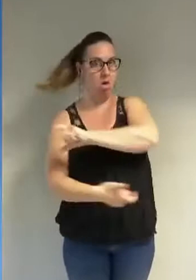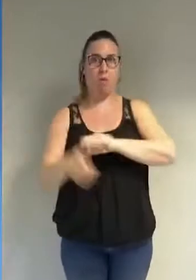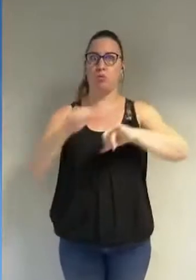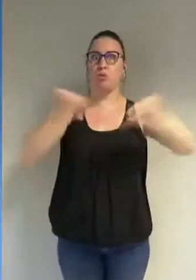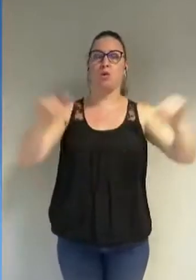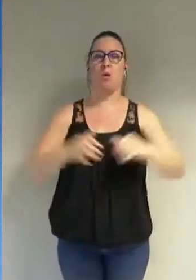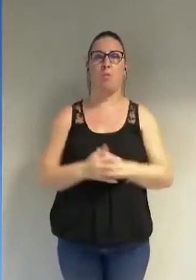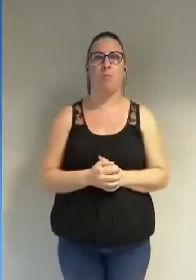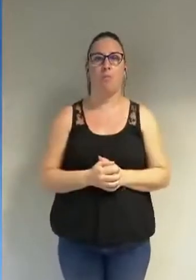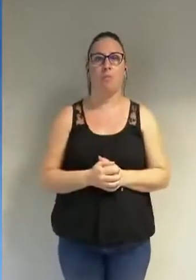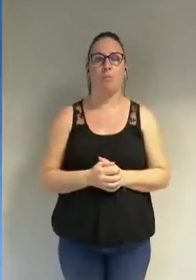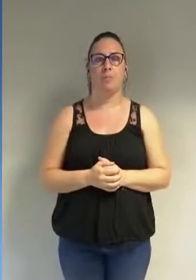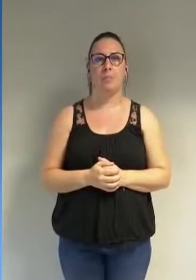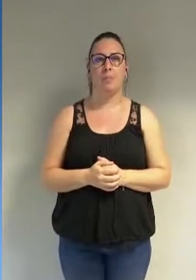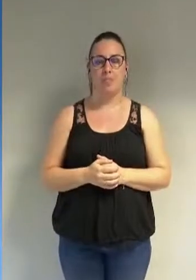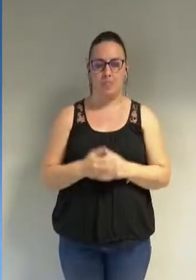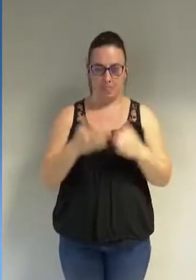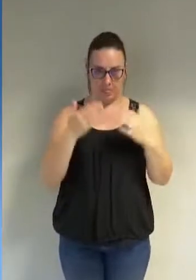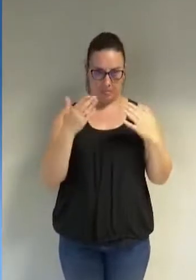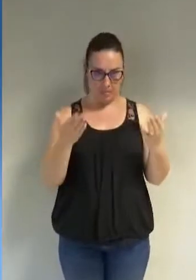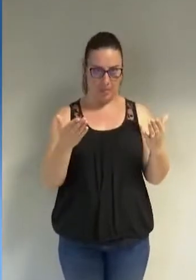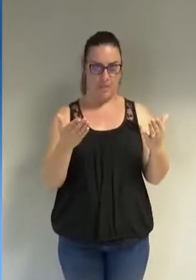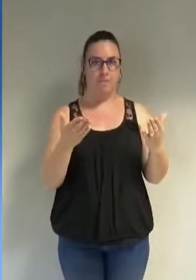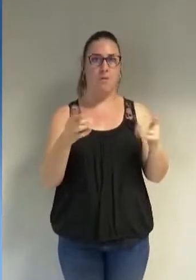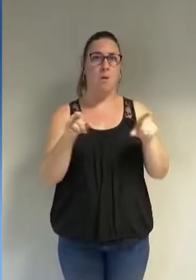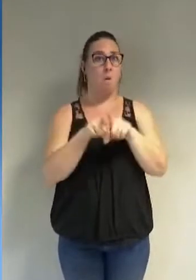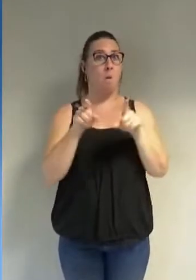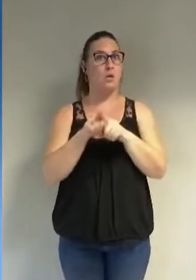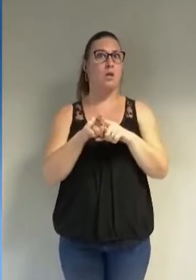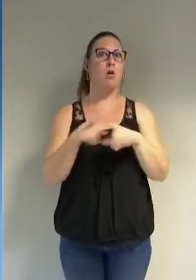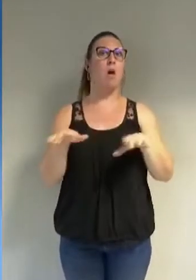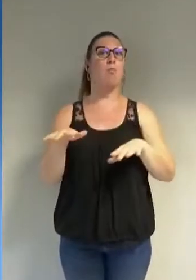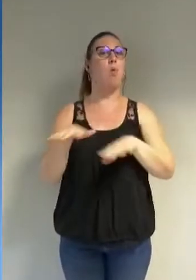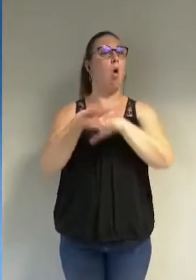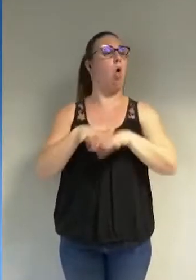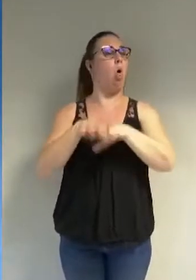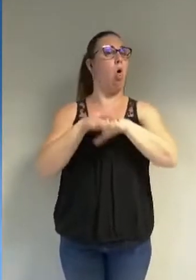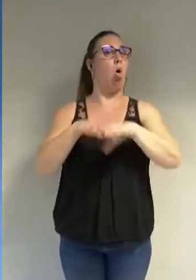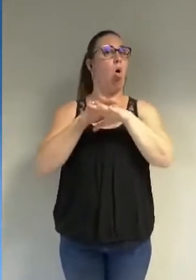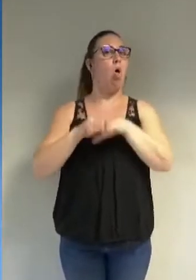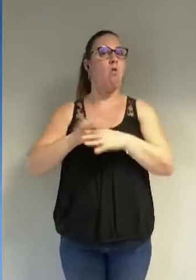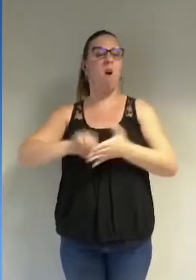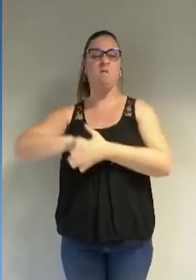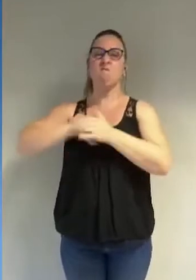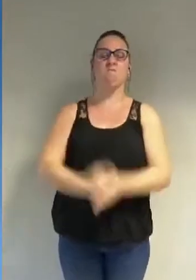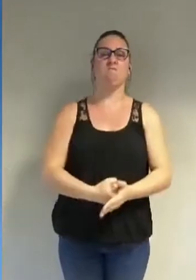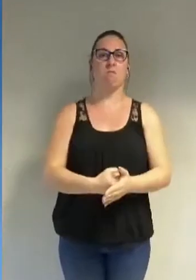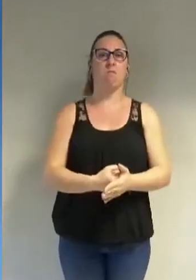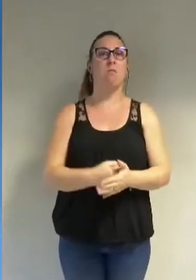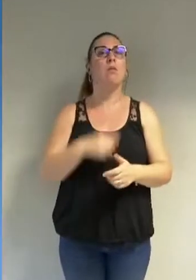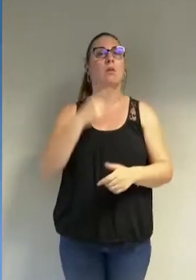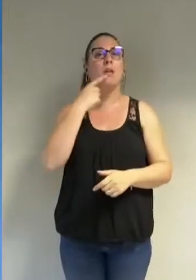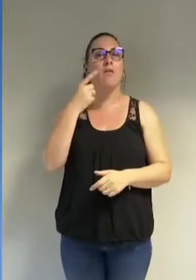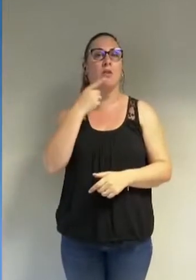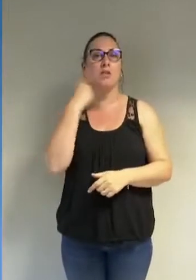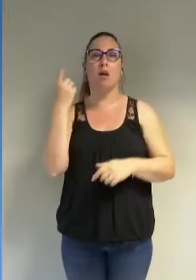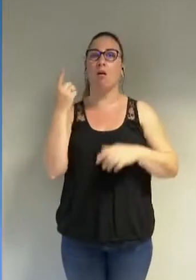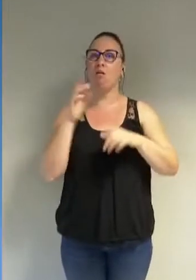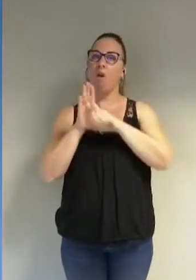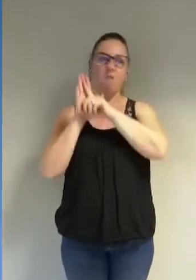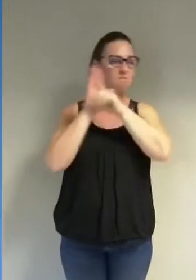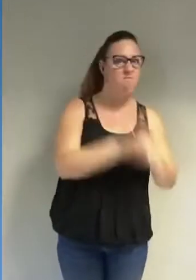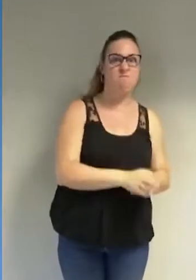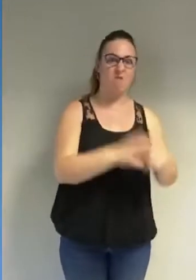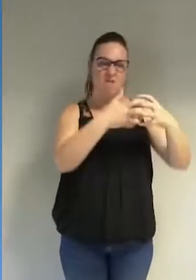Pour dissimuler leur radicalité, les promoteurs d'une ségrégation tentent d